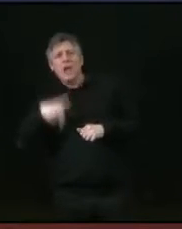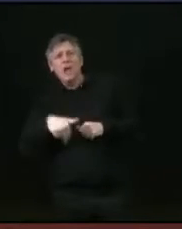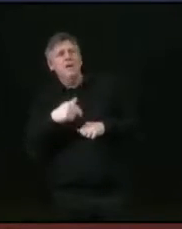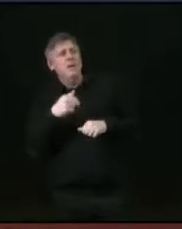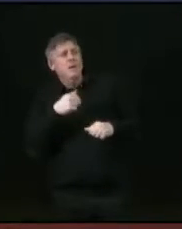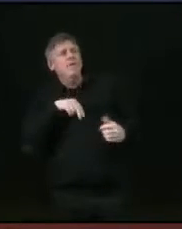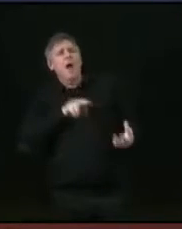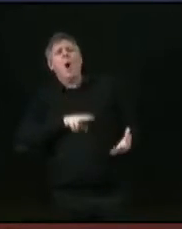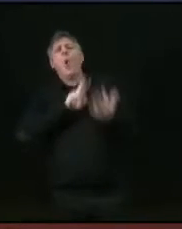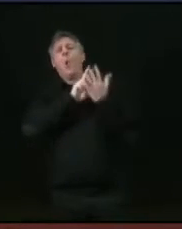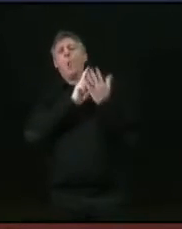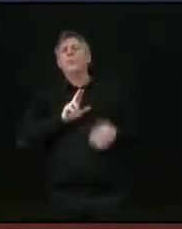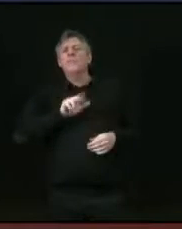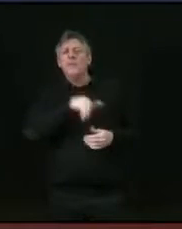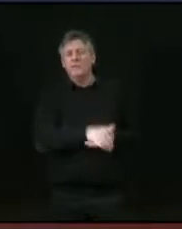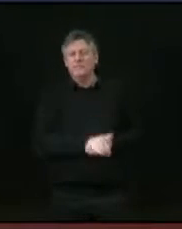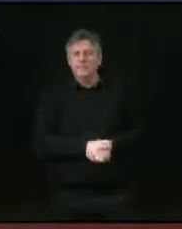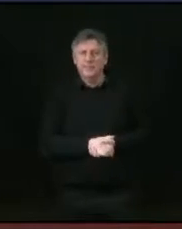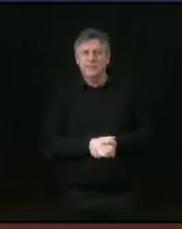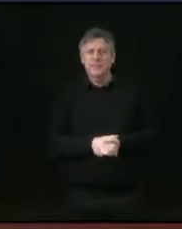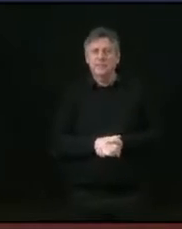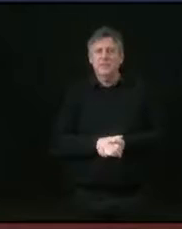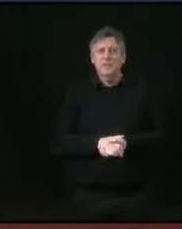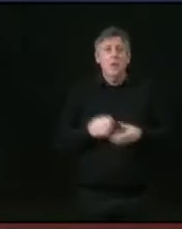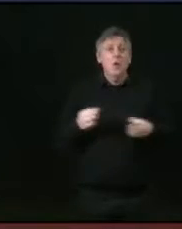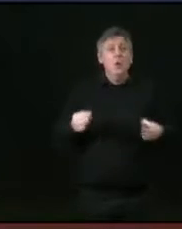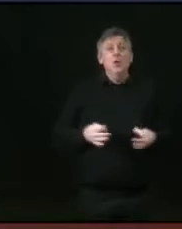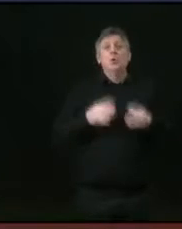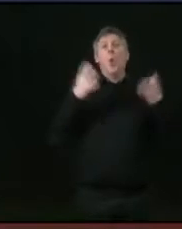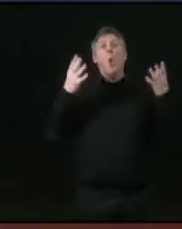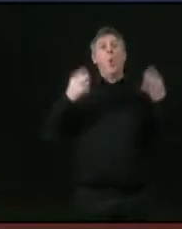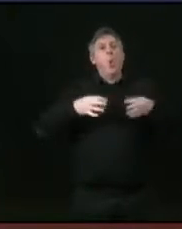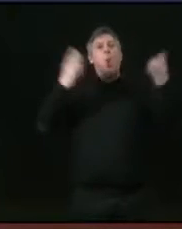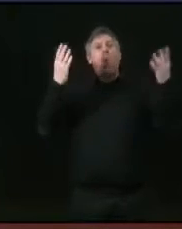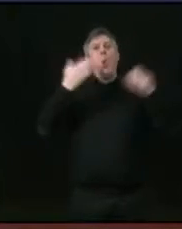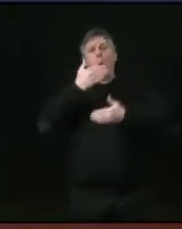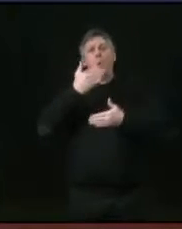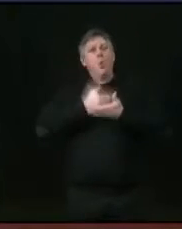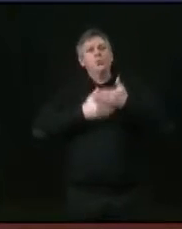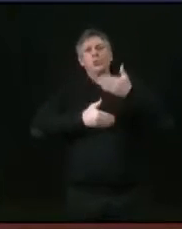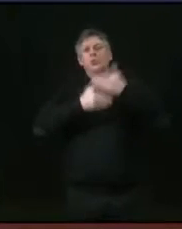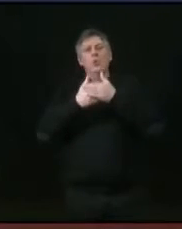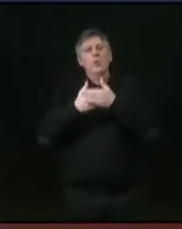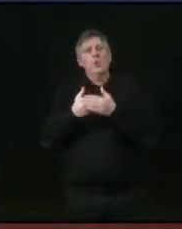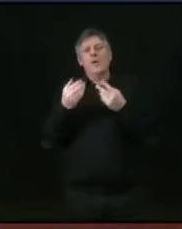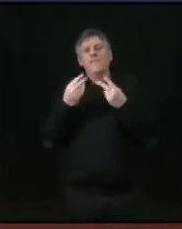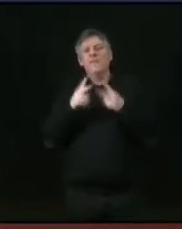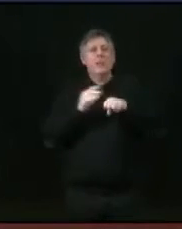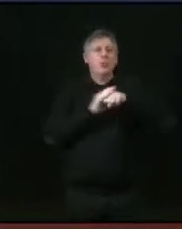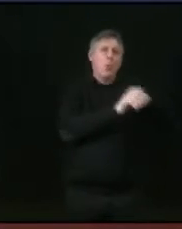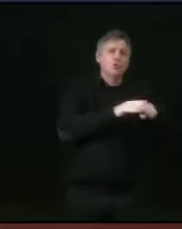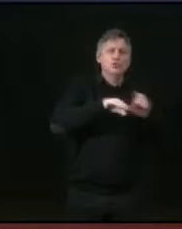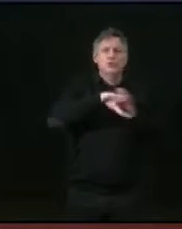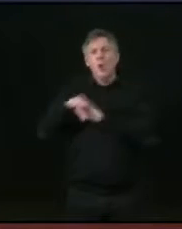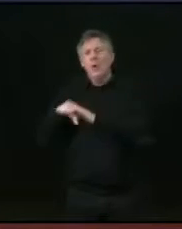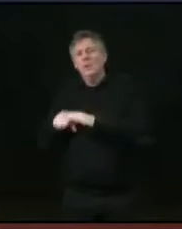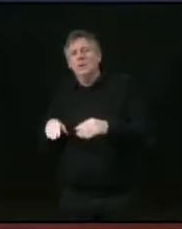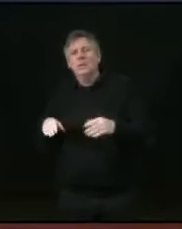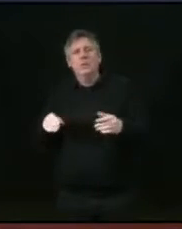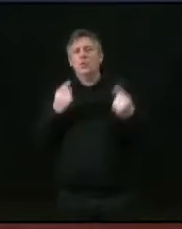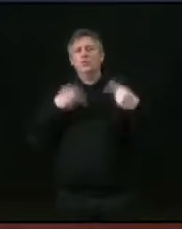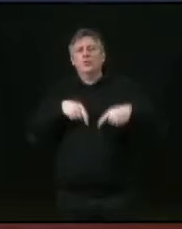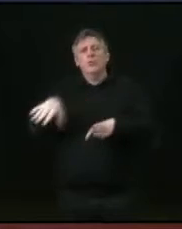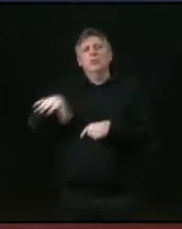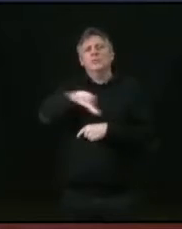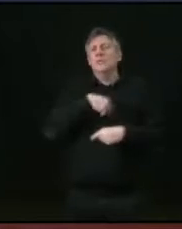Alors, trop de construction, ça, je l'entends dans toutes les collectivités, qu'elles soient de droite ou de gauche, les oppositions disent toujours trop de